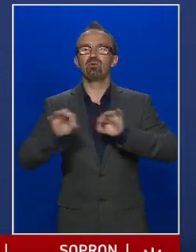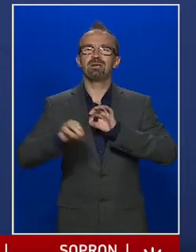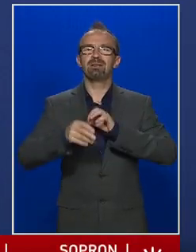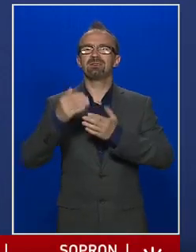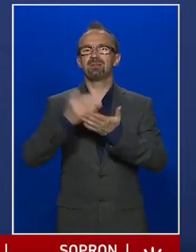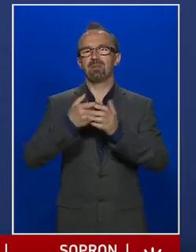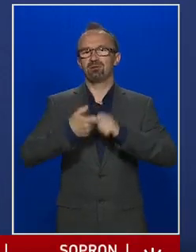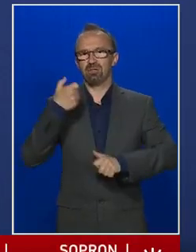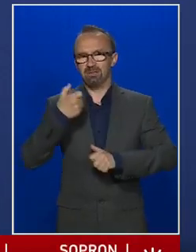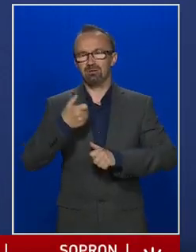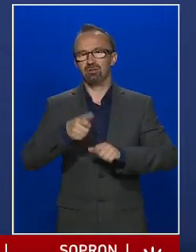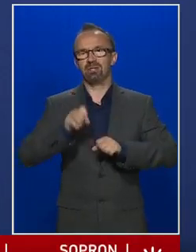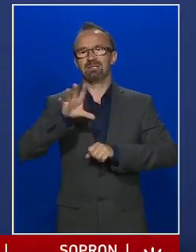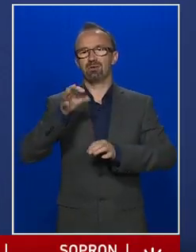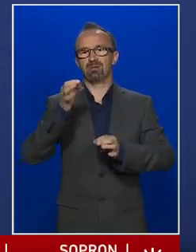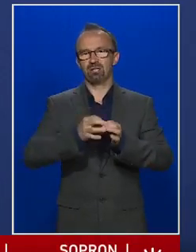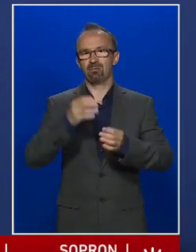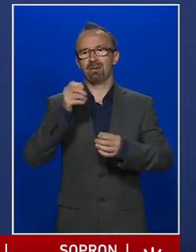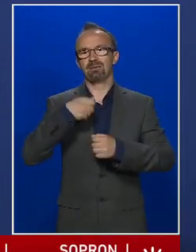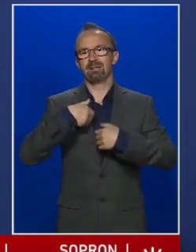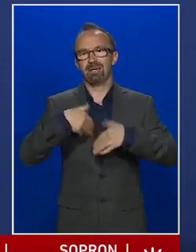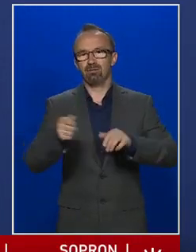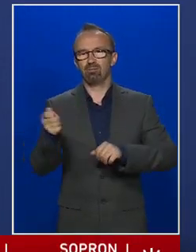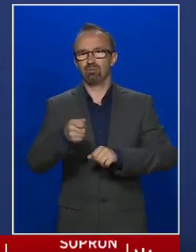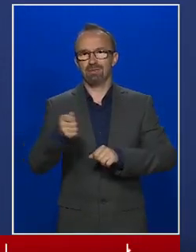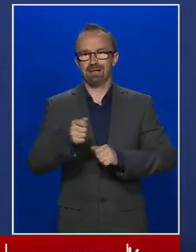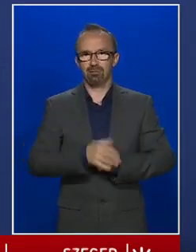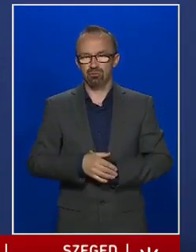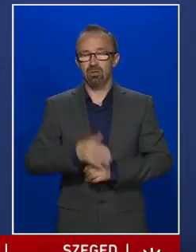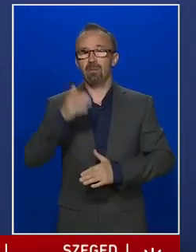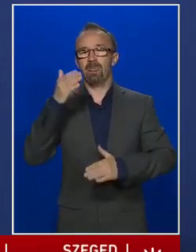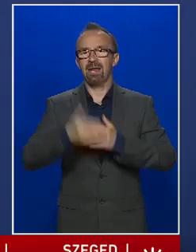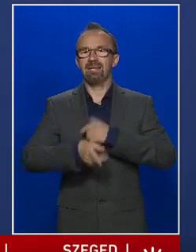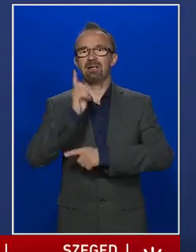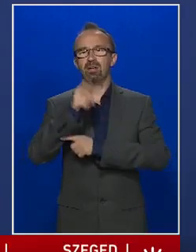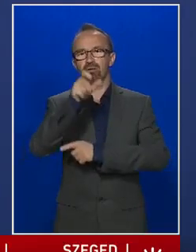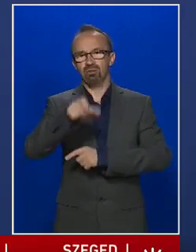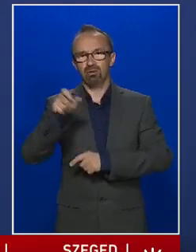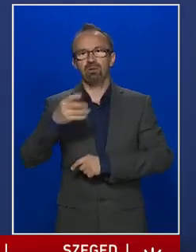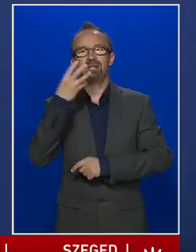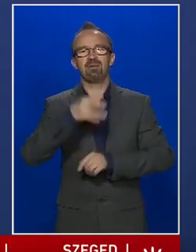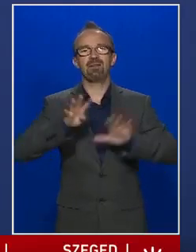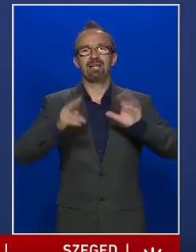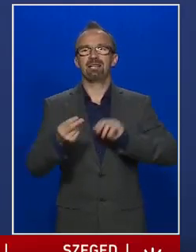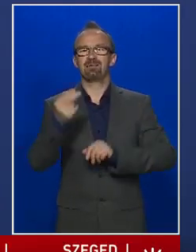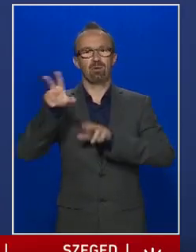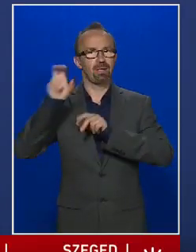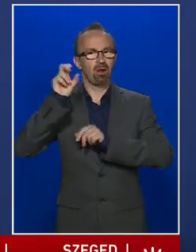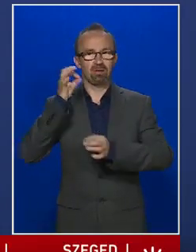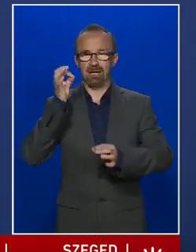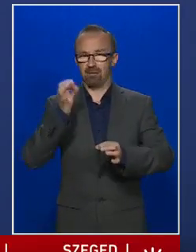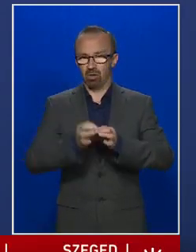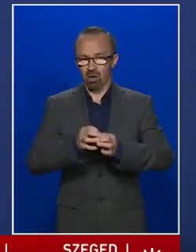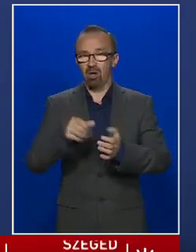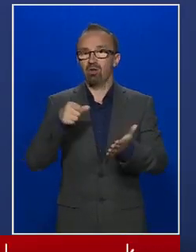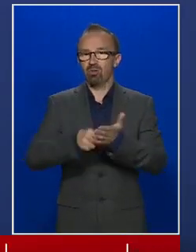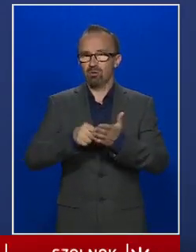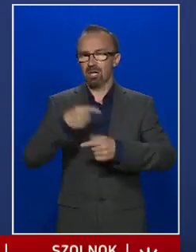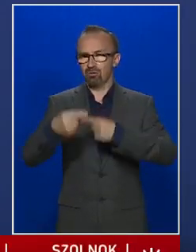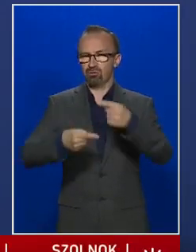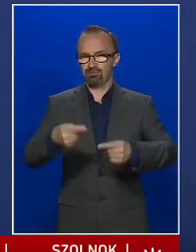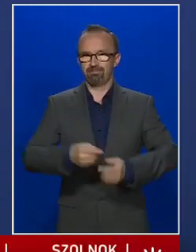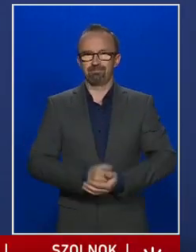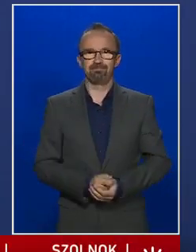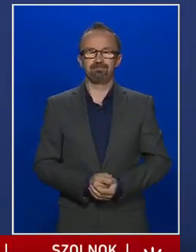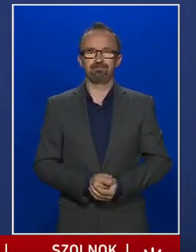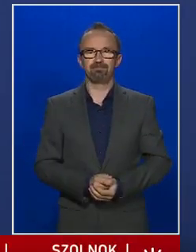ügyében 15 esetben indítottunk büntetőeljárást. Ez idáig gyanúsítottként 49 főt hallgattunk ki nyomozásaink során.